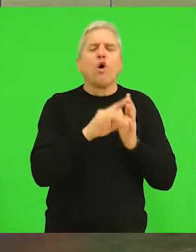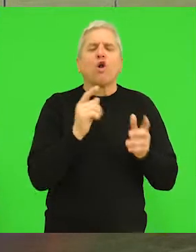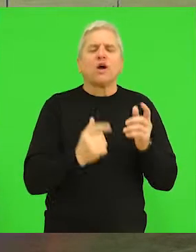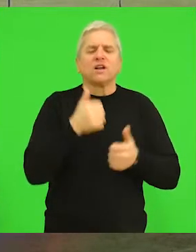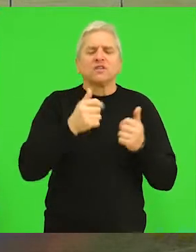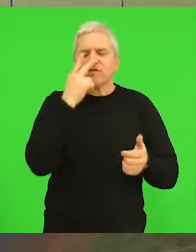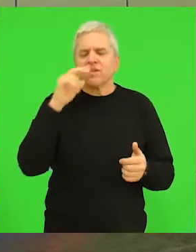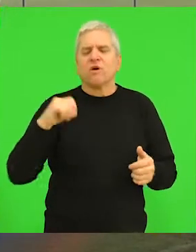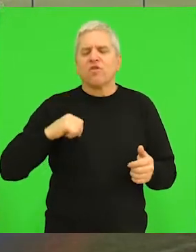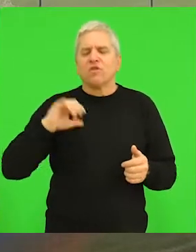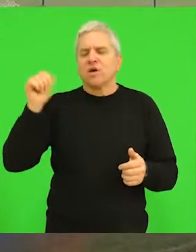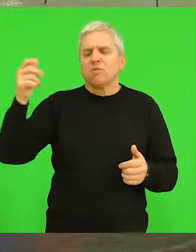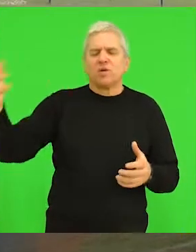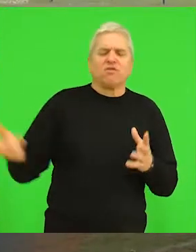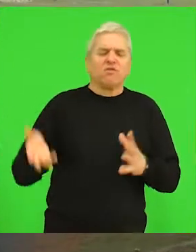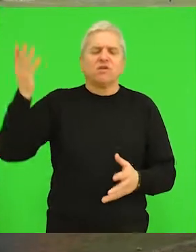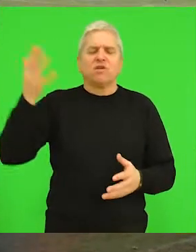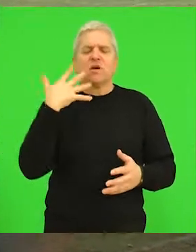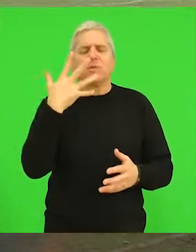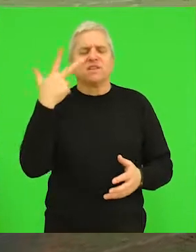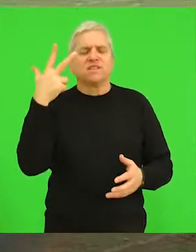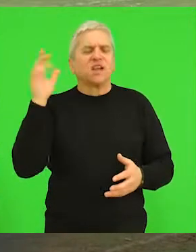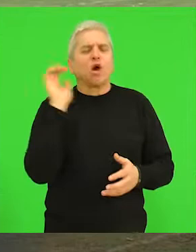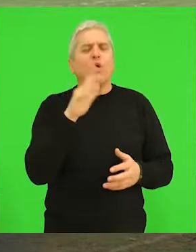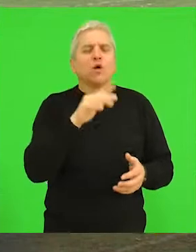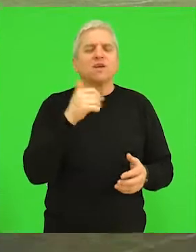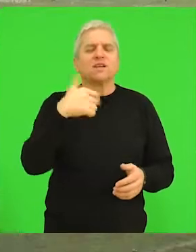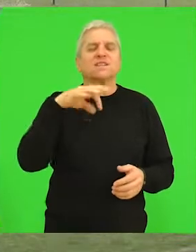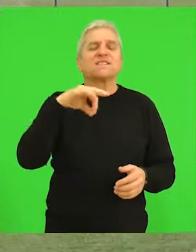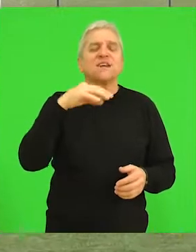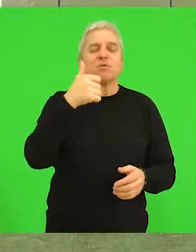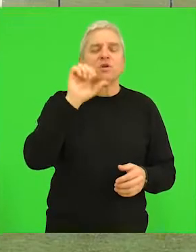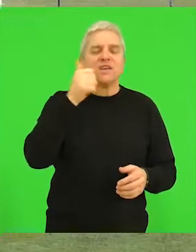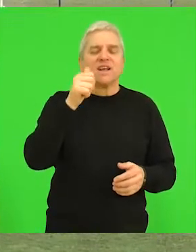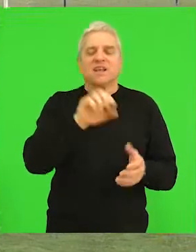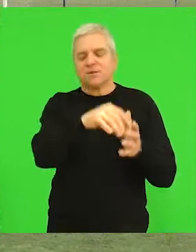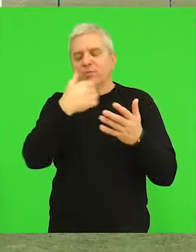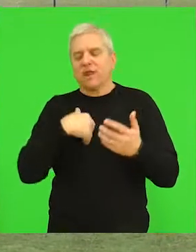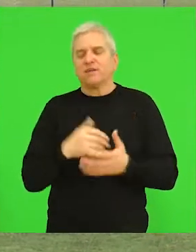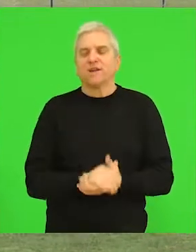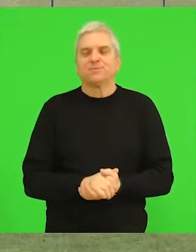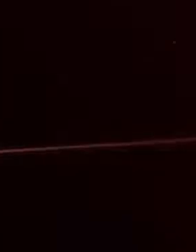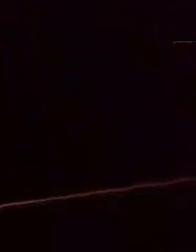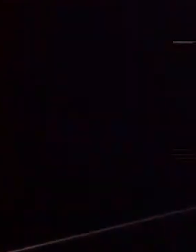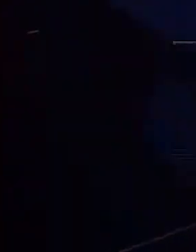Vojvodina ubedljivo drži prvo mesto za postignutih 53 gola i samo 11 primljenih